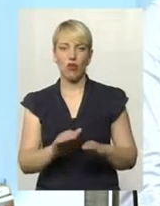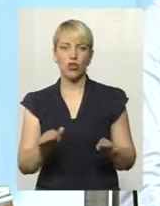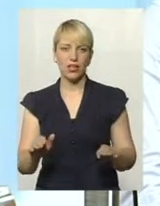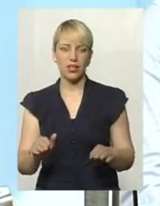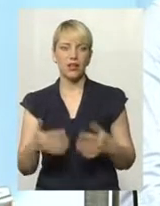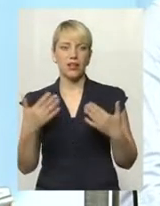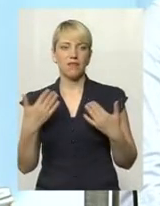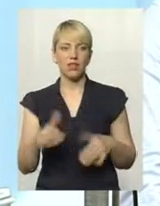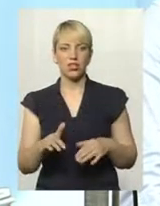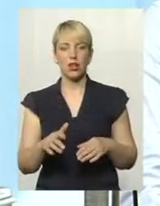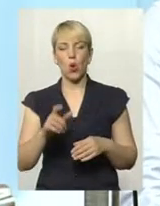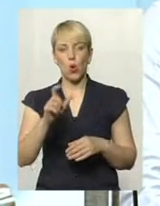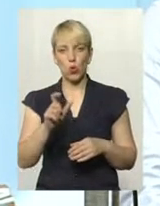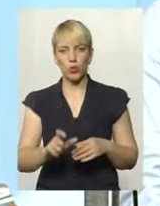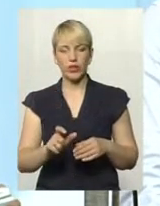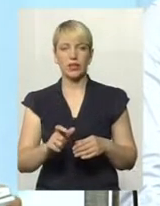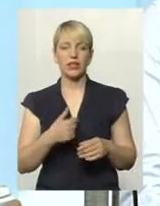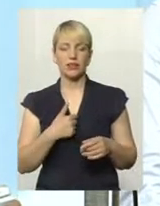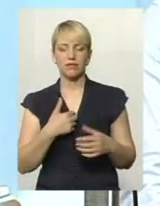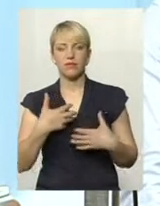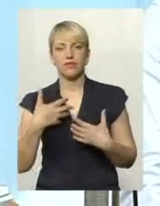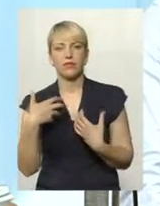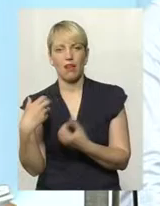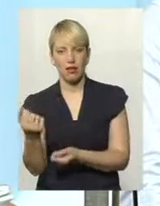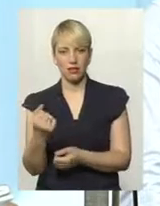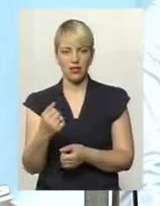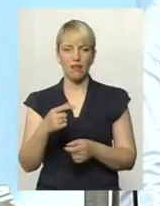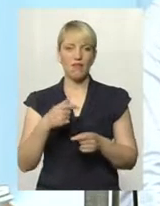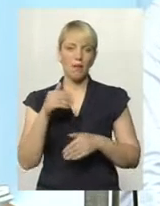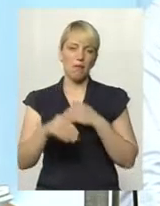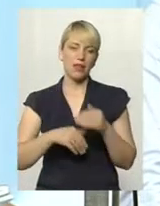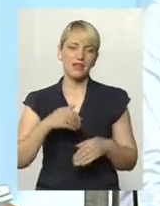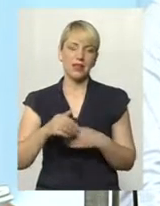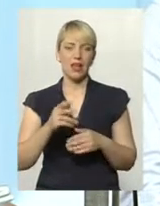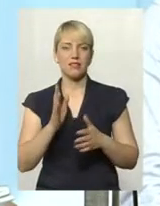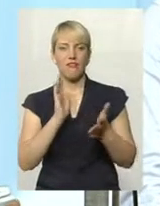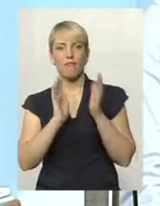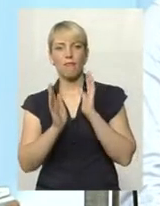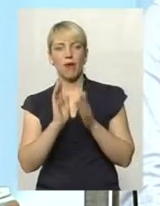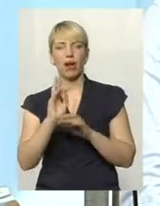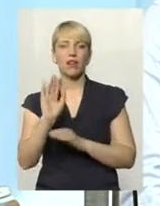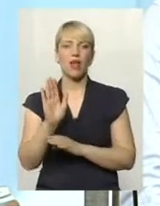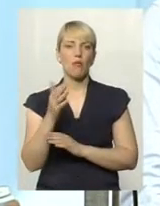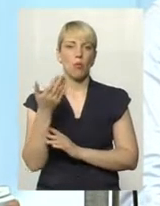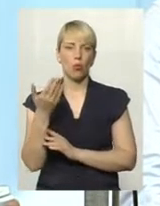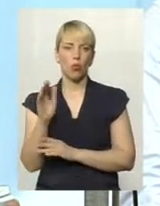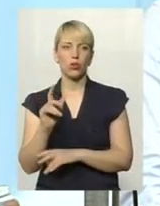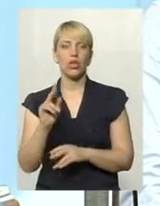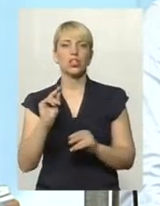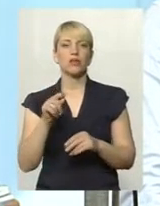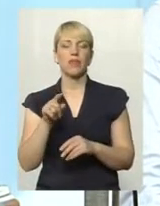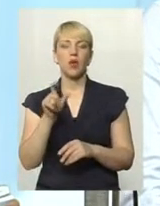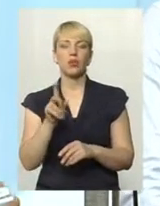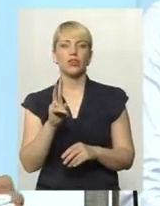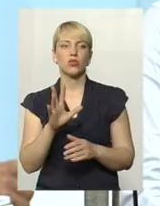що людина вже її тягне в басейн, втягне в парк, втягне на прогулку. Чим та людина, яка, наприклад, не займалася,